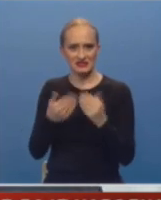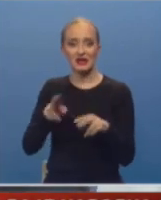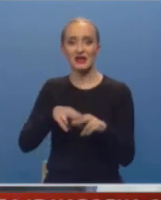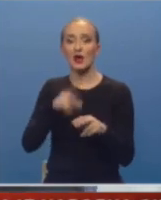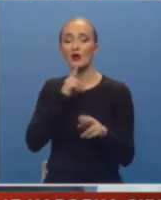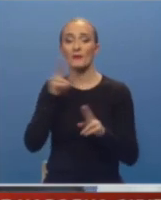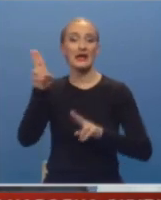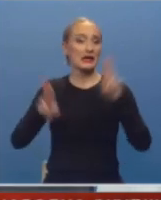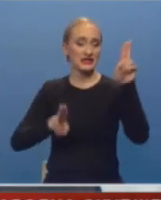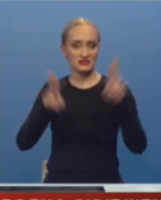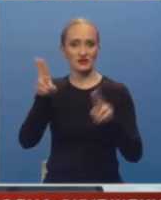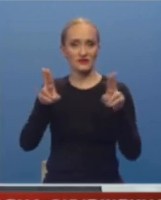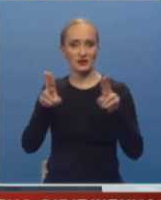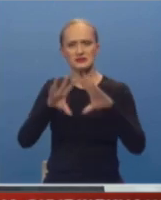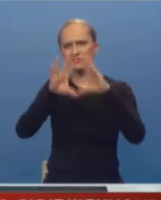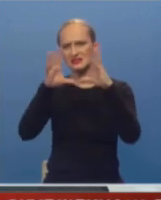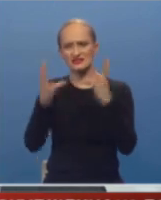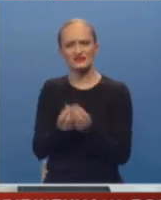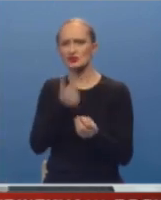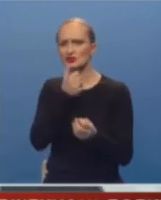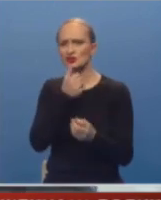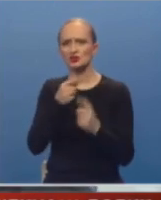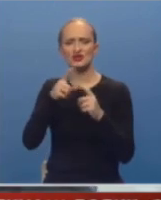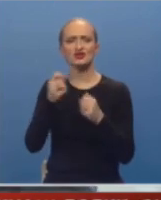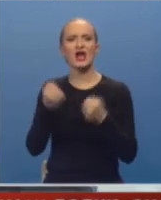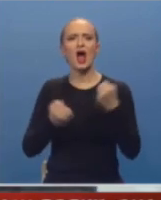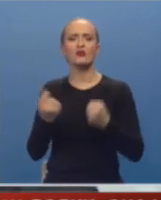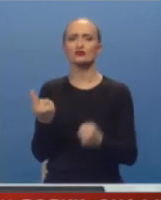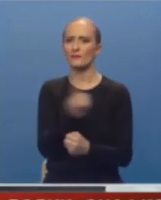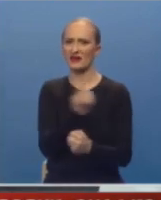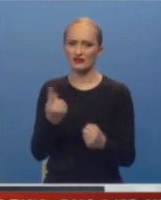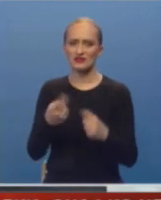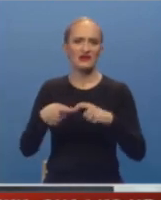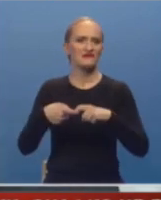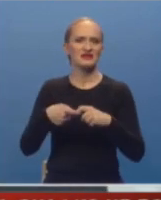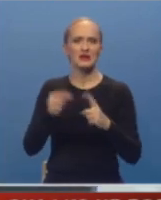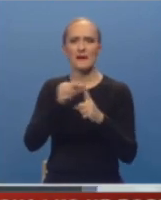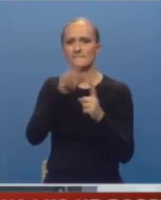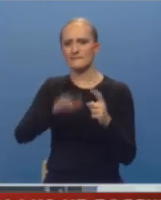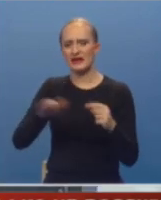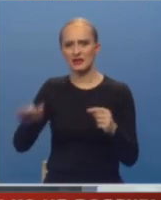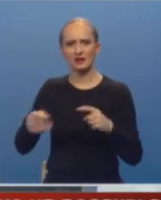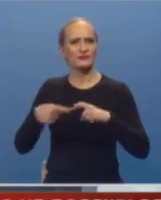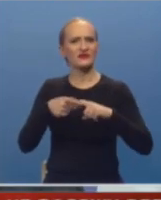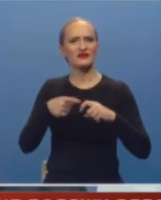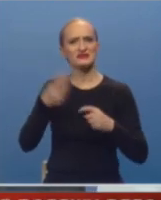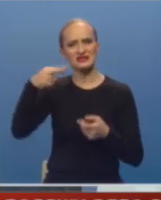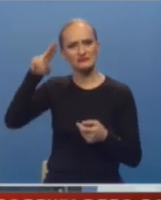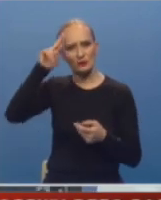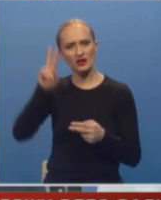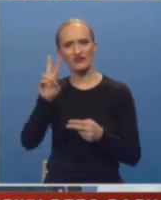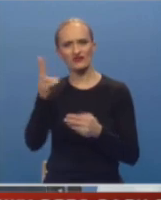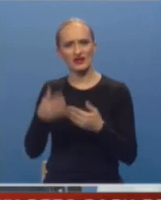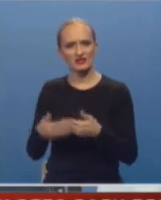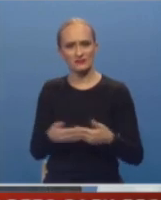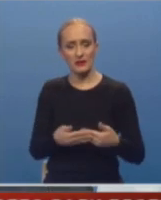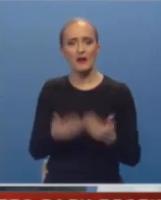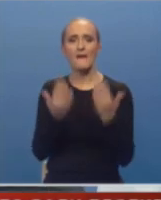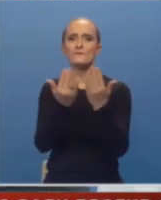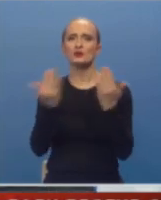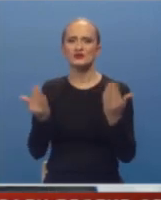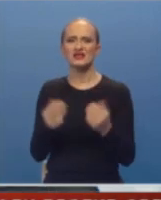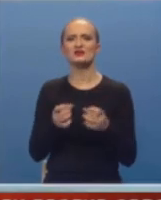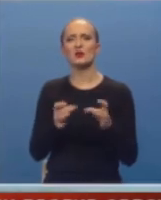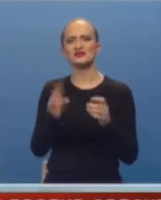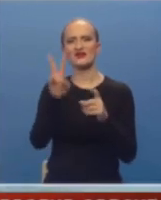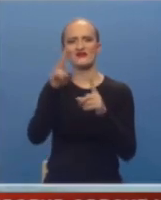kojoj bi raspravljali sve što se tiče autoprevoza, vezano i za parking, vezano i za spomenik 12 beba, i za muze i za